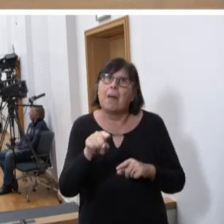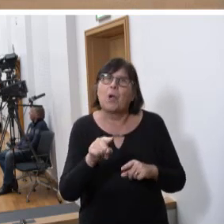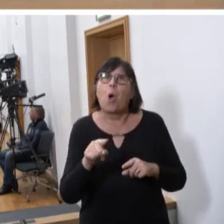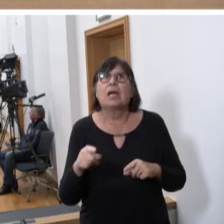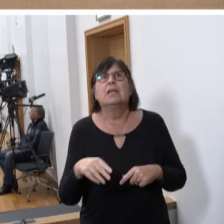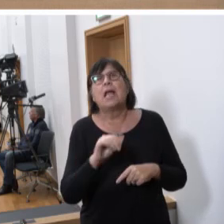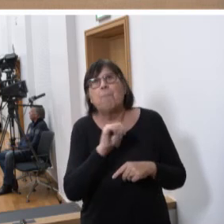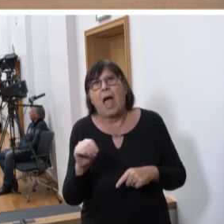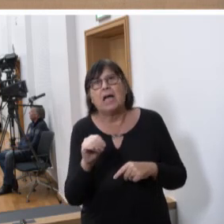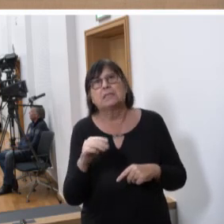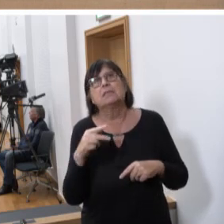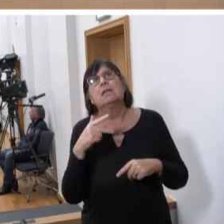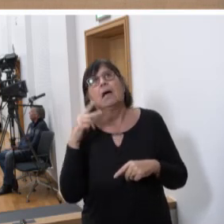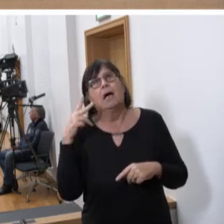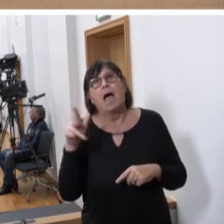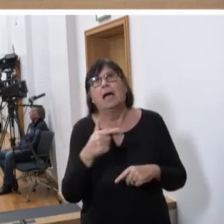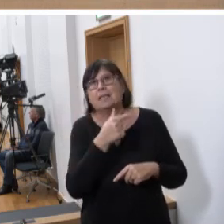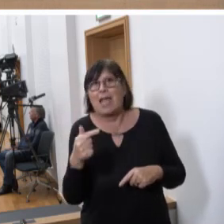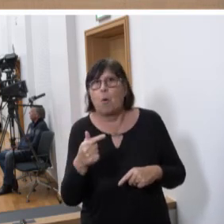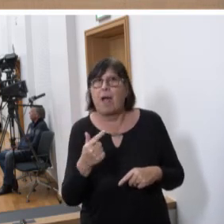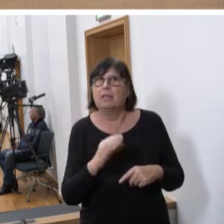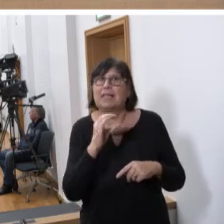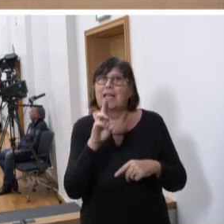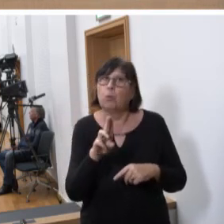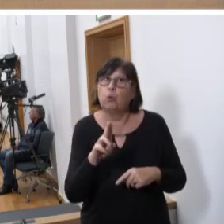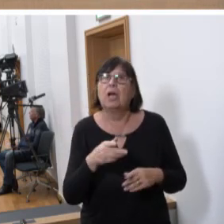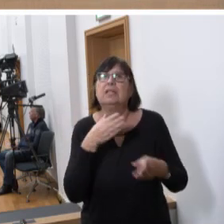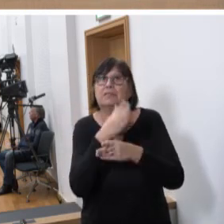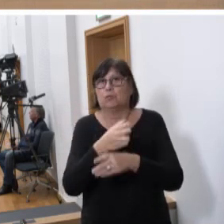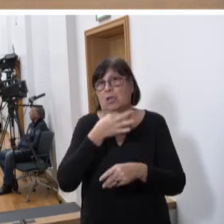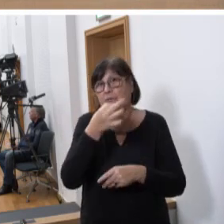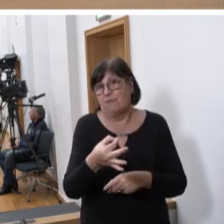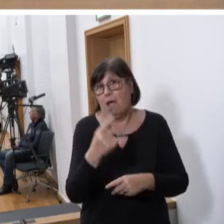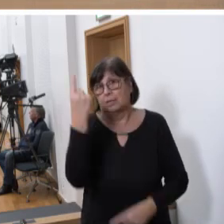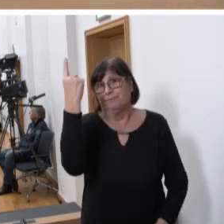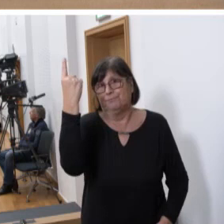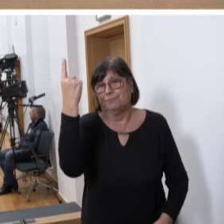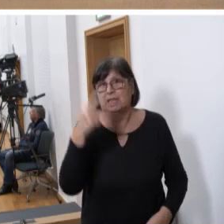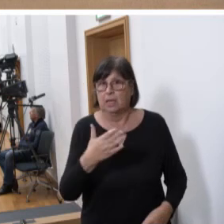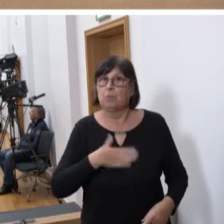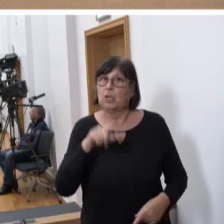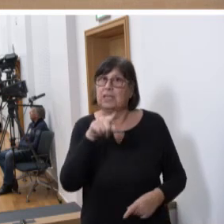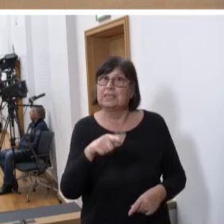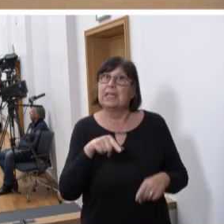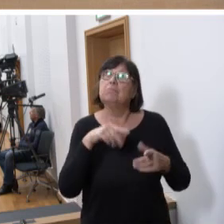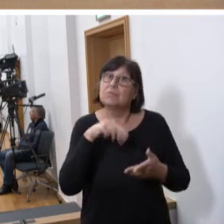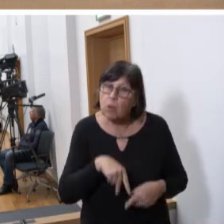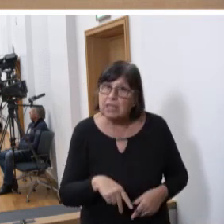Herr Theobald von der CDU-Landtagsfraktion hat eine Zwischenfrage angezeigt. Möchten Sie diese zulassen?